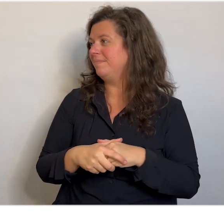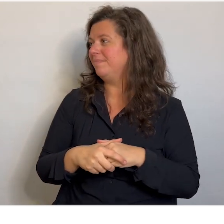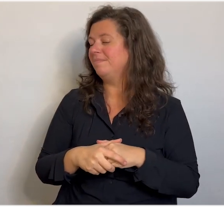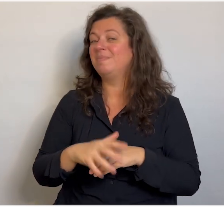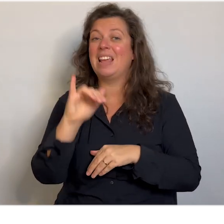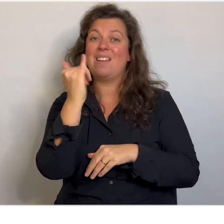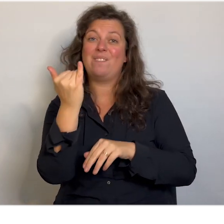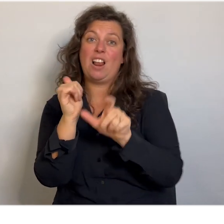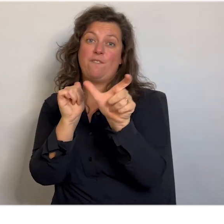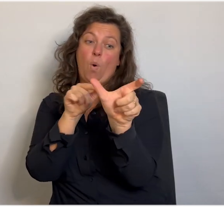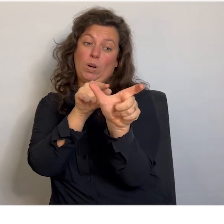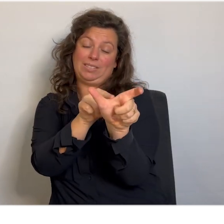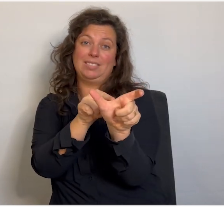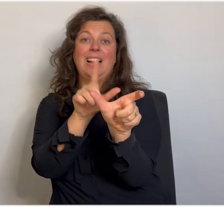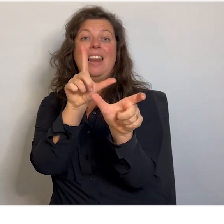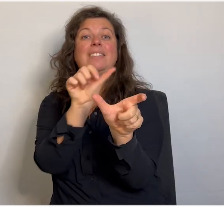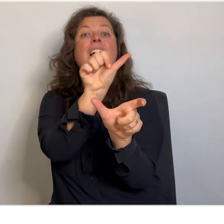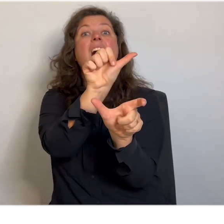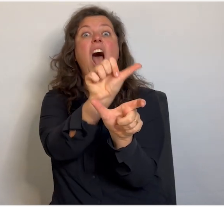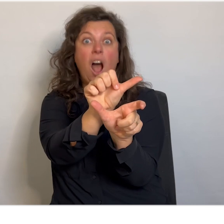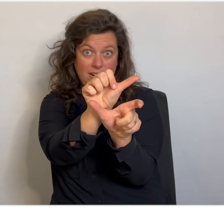Welk woord ken jij met de letter A?